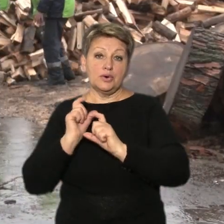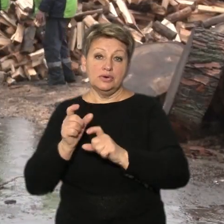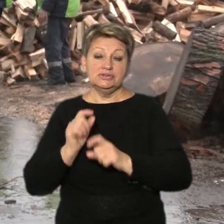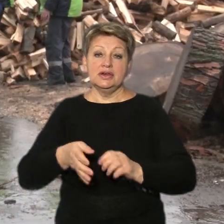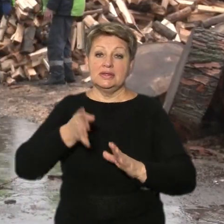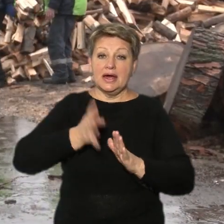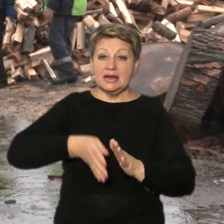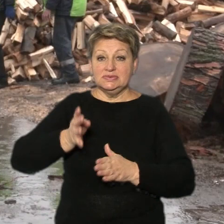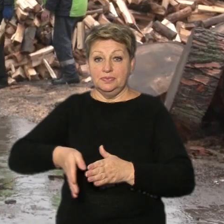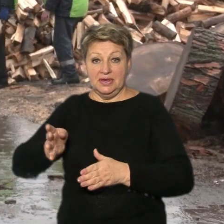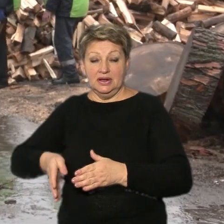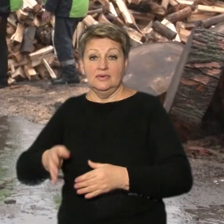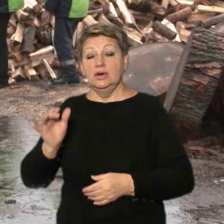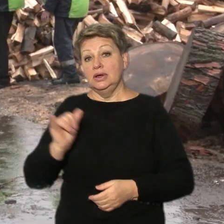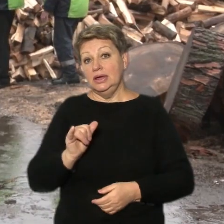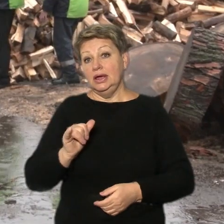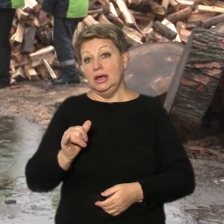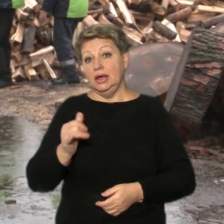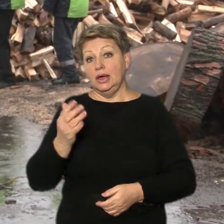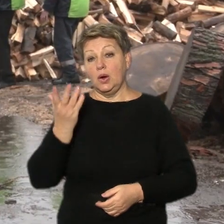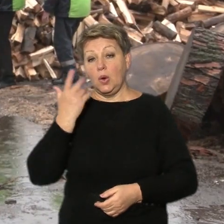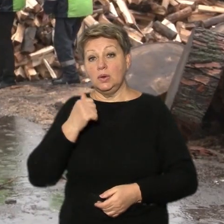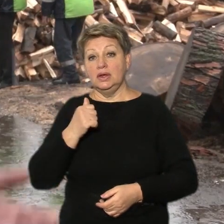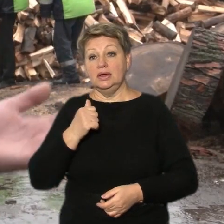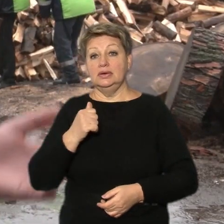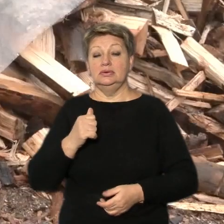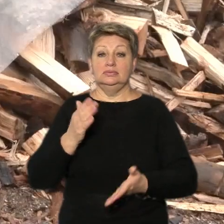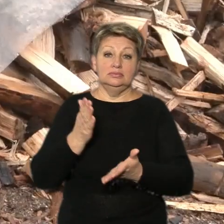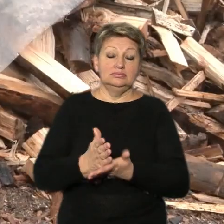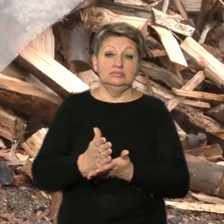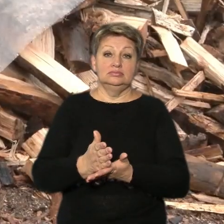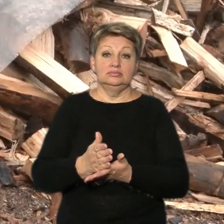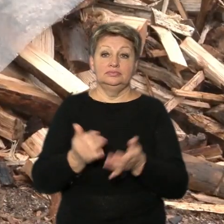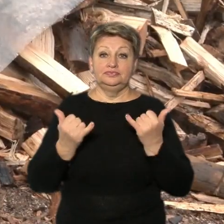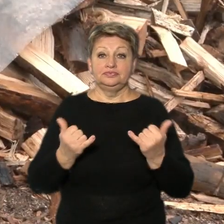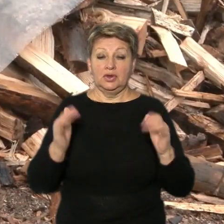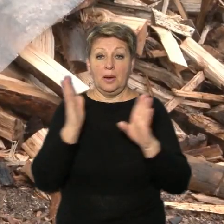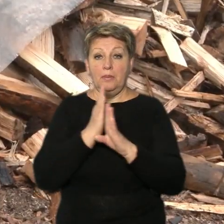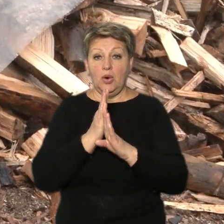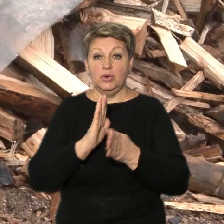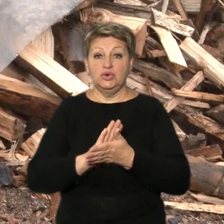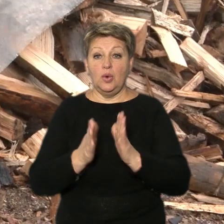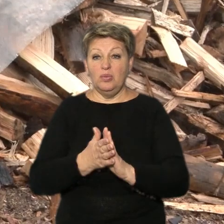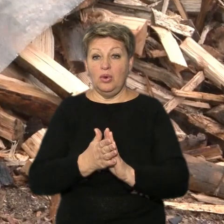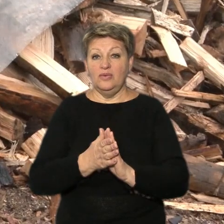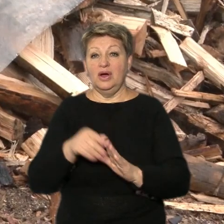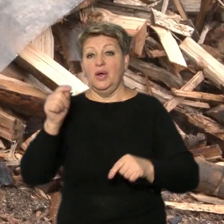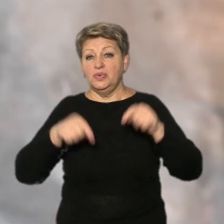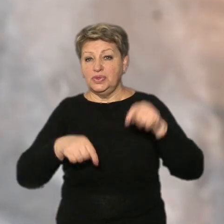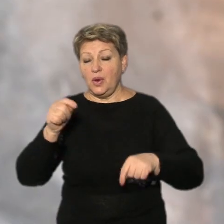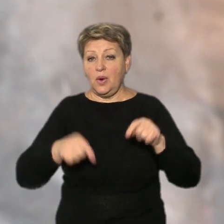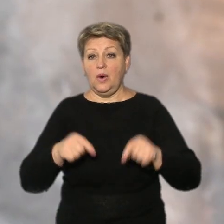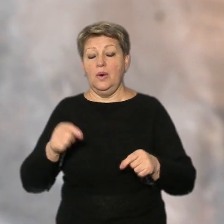їх. І тоді колимо з помощью колуна. Але так, як зараз погодні умови і дожідей,